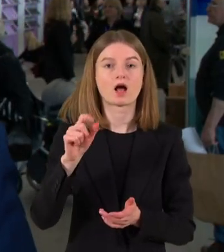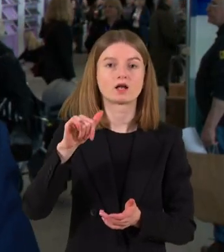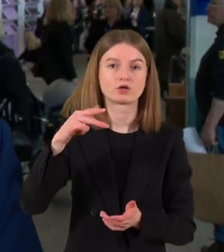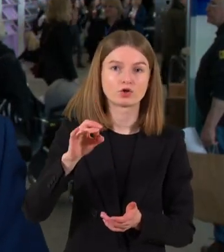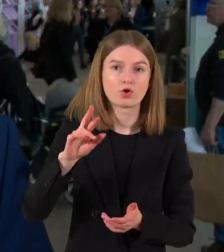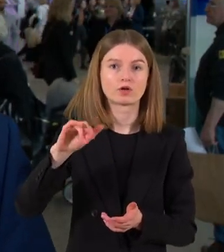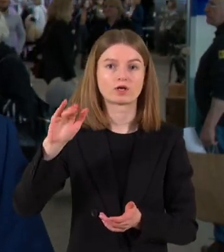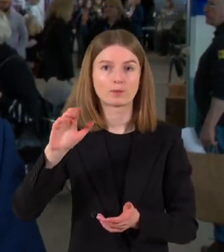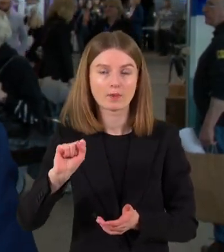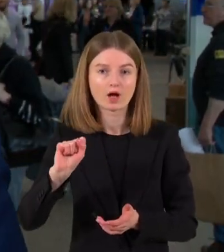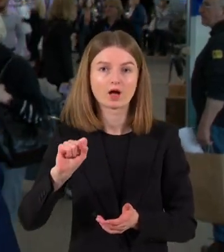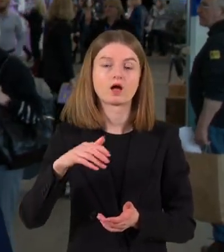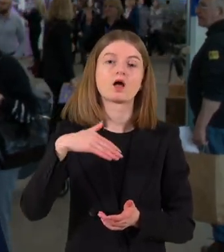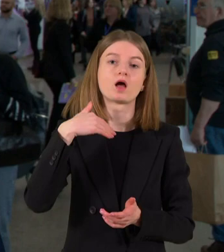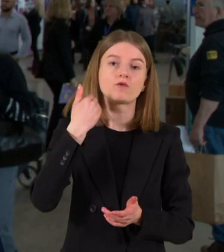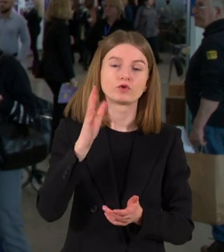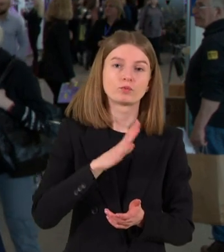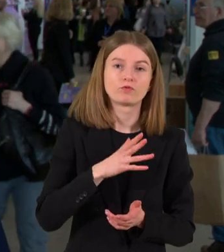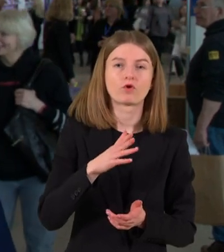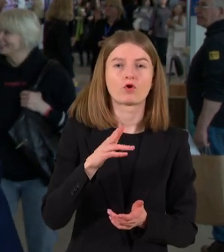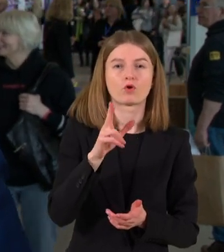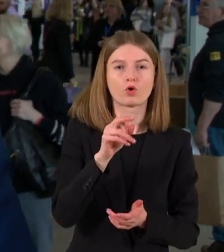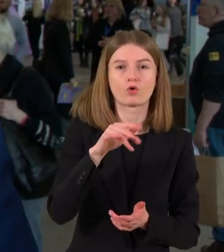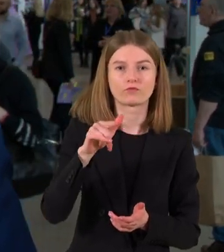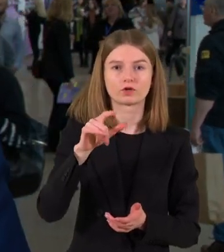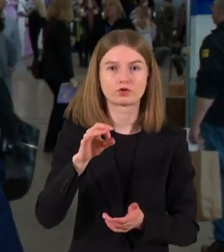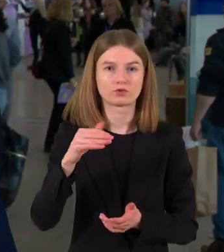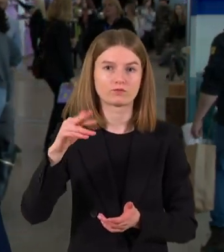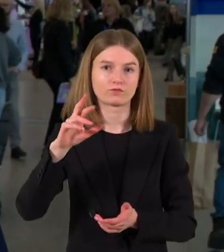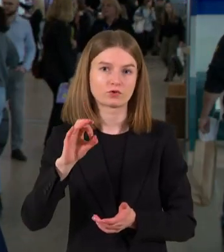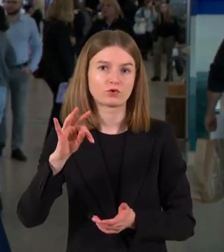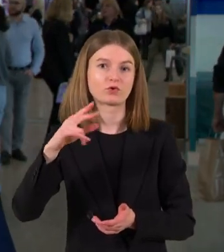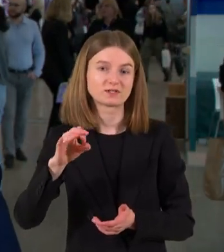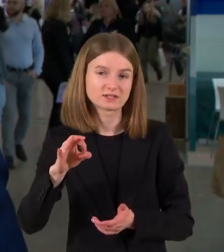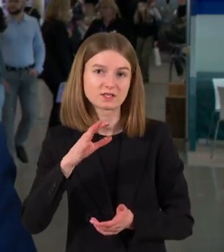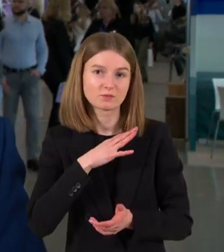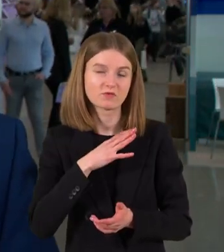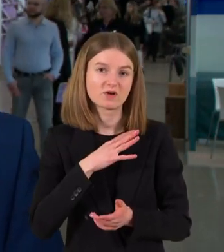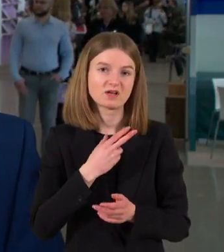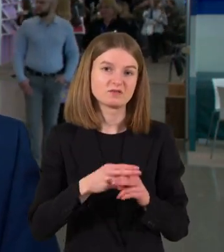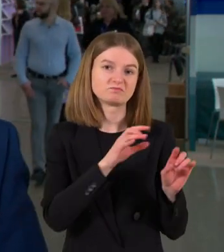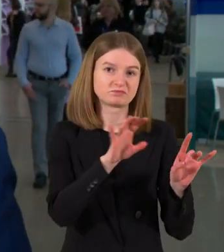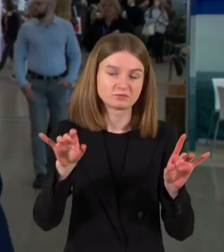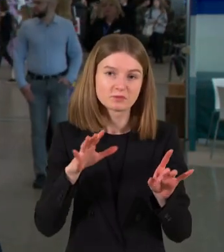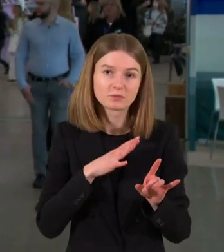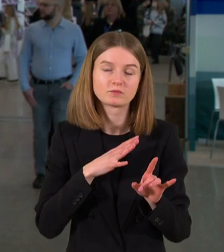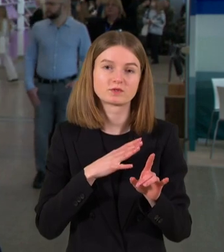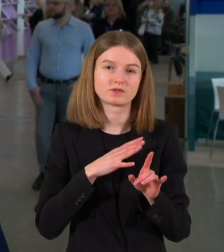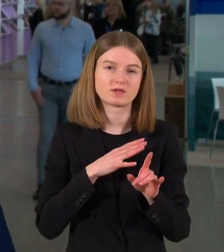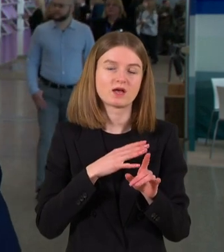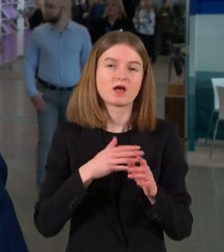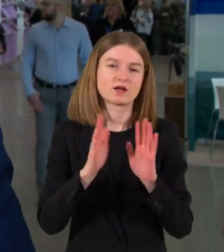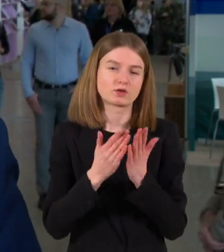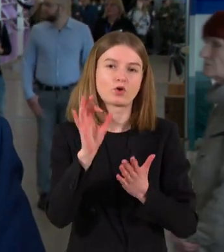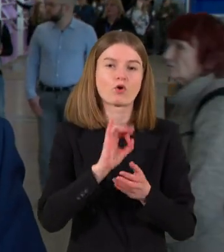pandemijos COVID-o frontas apie visus tuos įvykius. Tai vėlgi tam tikra prasme, tai istorijos jam žinimo knygos. Toks